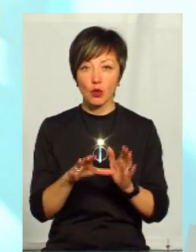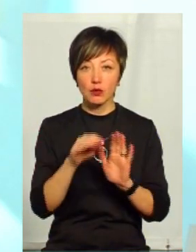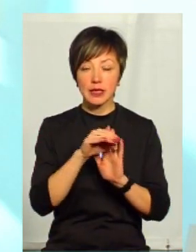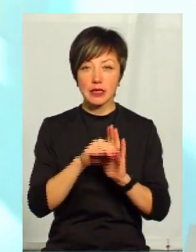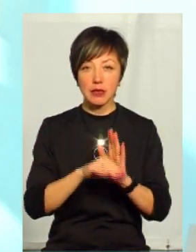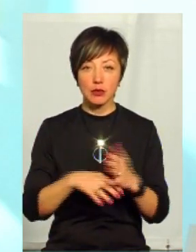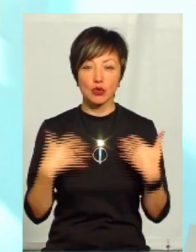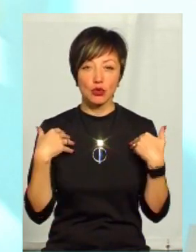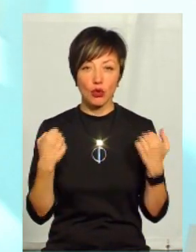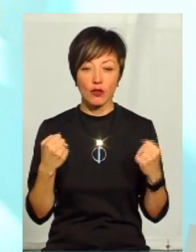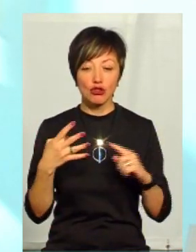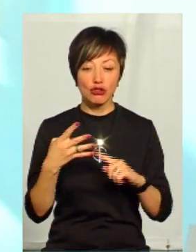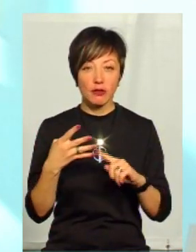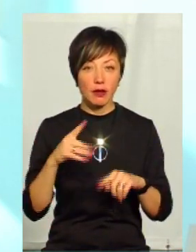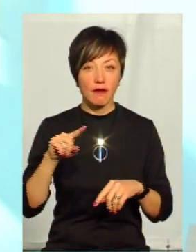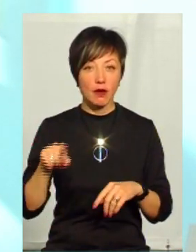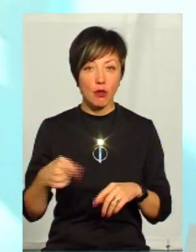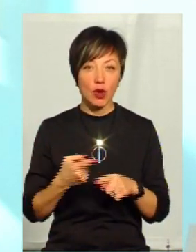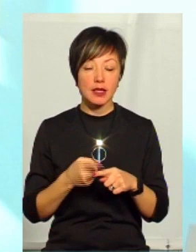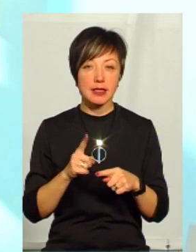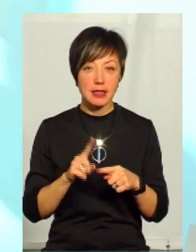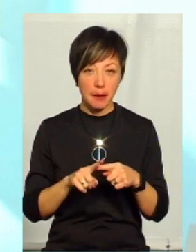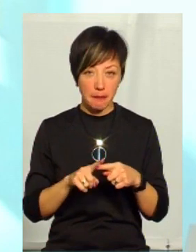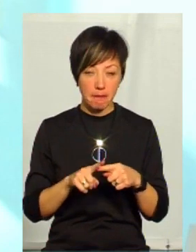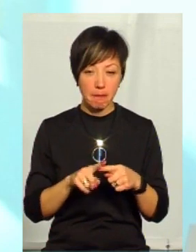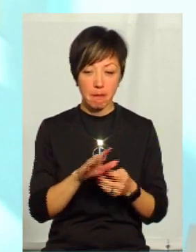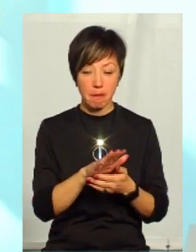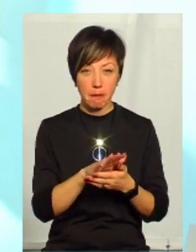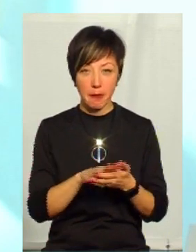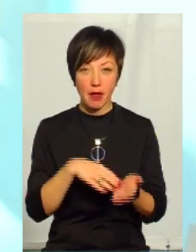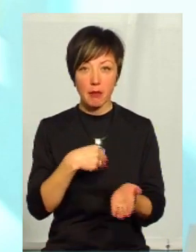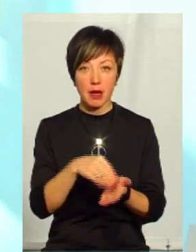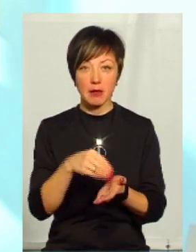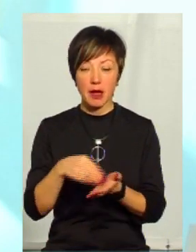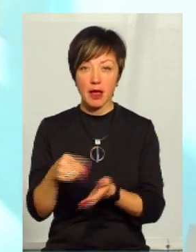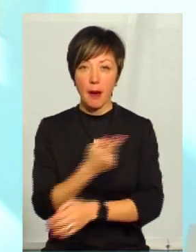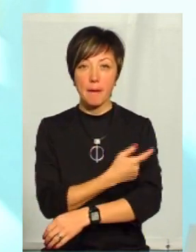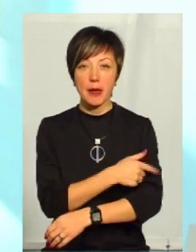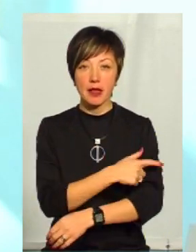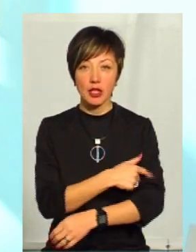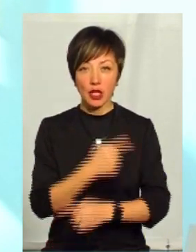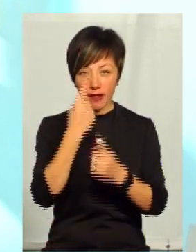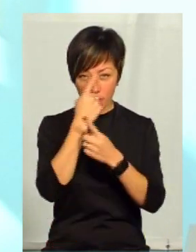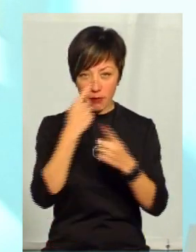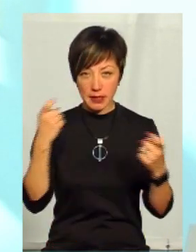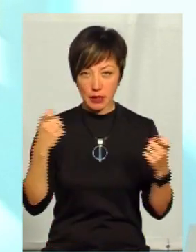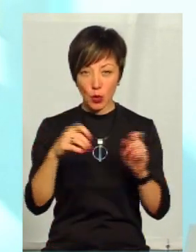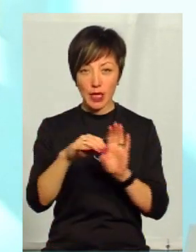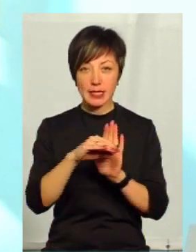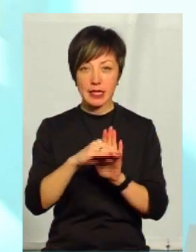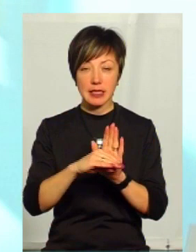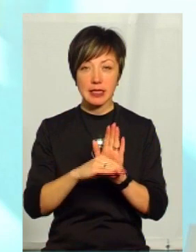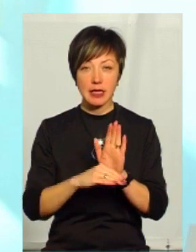здоров'я. Четверта вимога – вона витікає з третєї придбання медичної інформаційної системи, яка буде